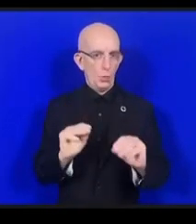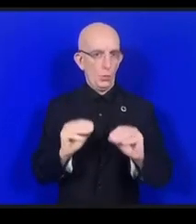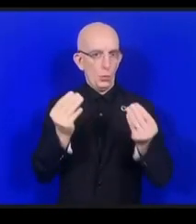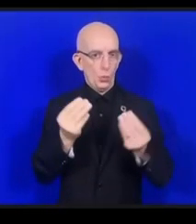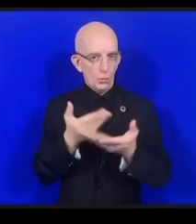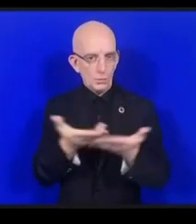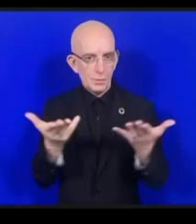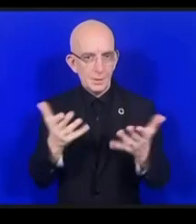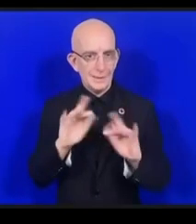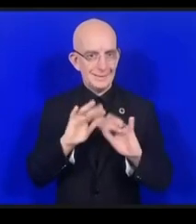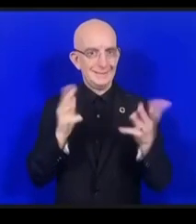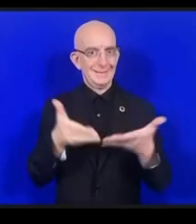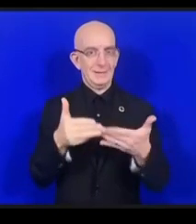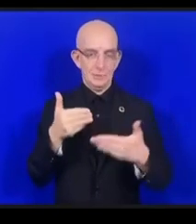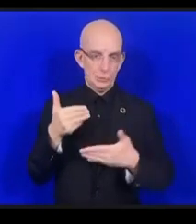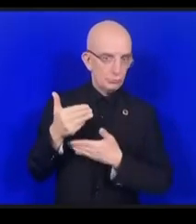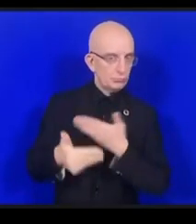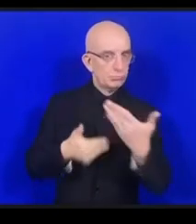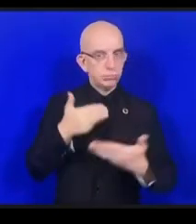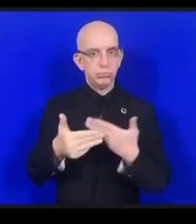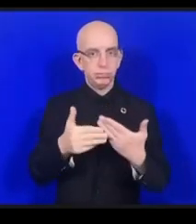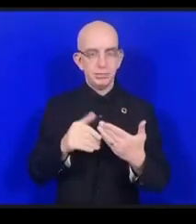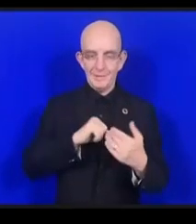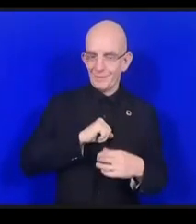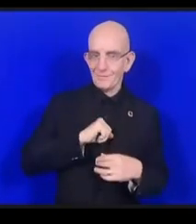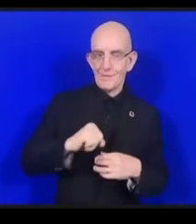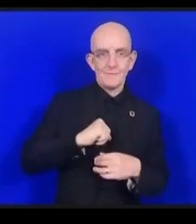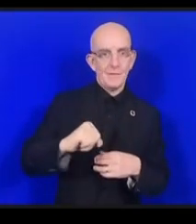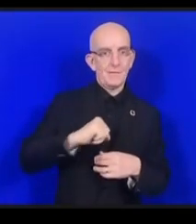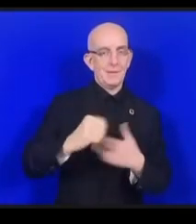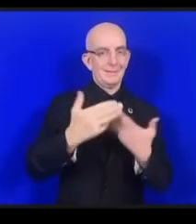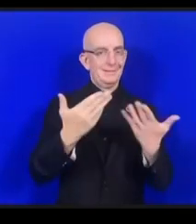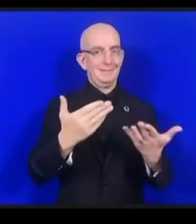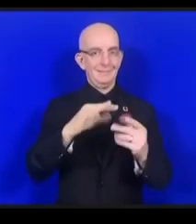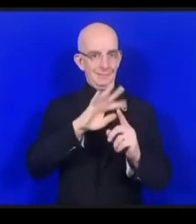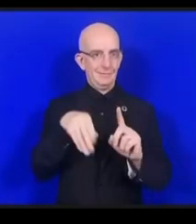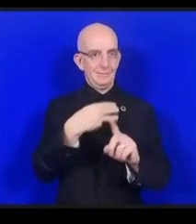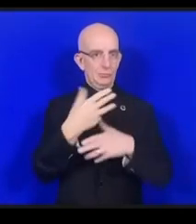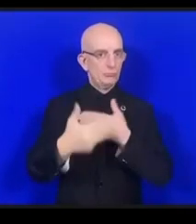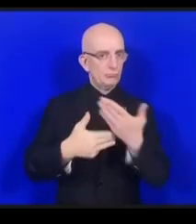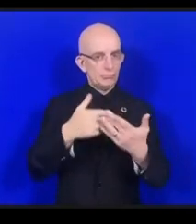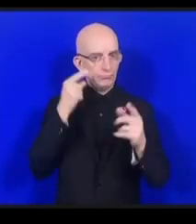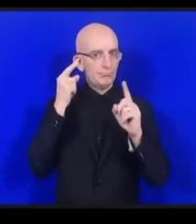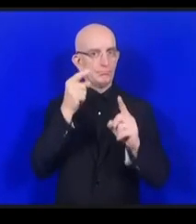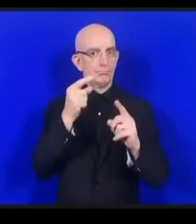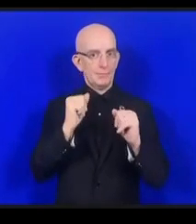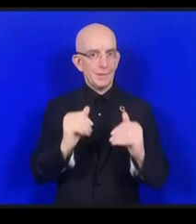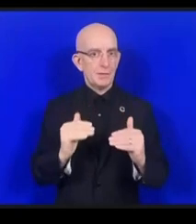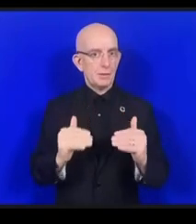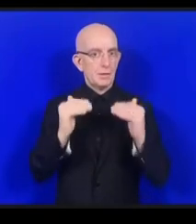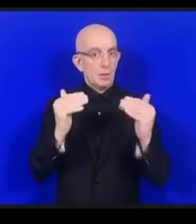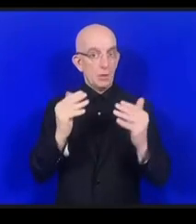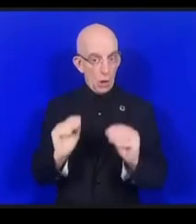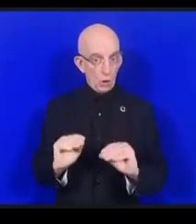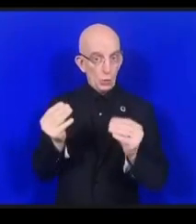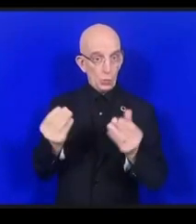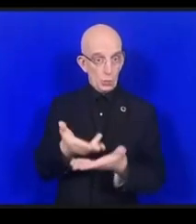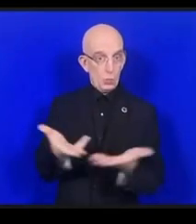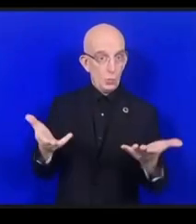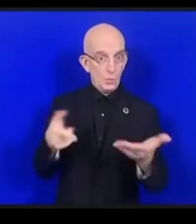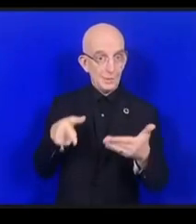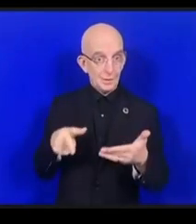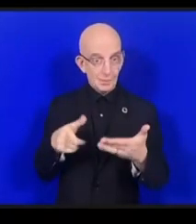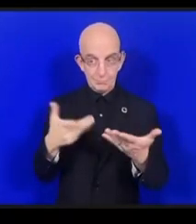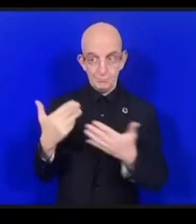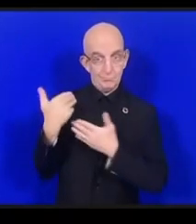-t-il des exemples d'espoir et d'attente que vous placez dans la gouvernance de l'Internet pour l'avenir et quel sera